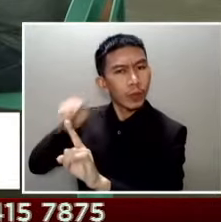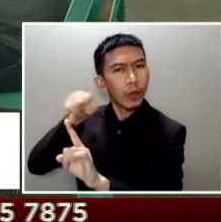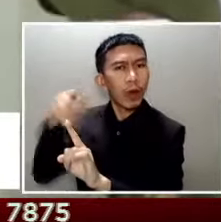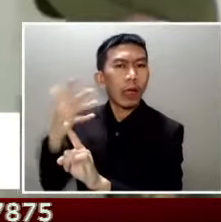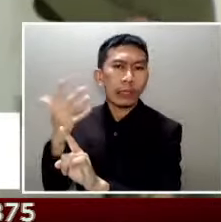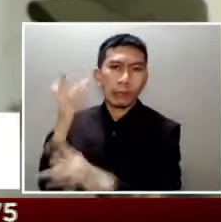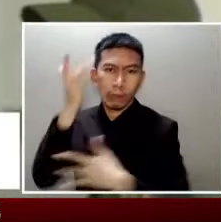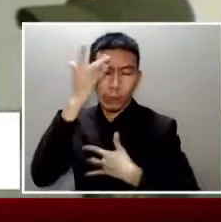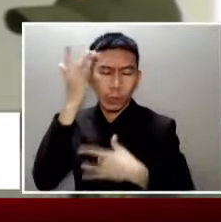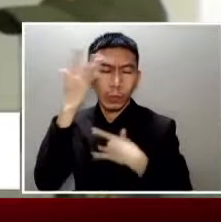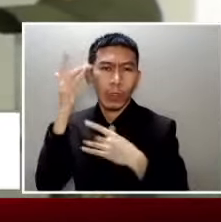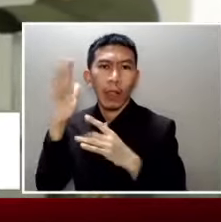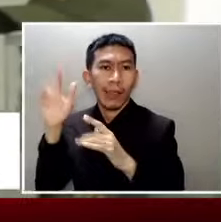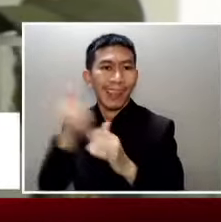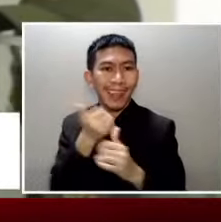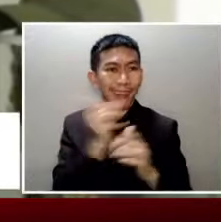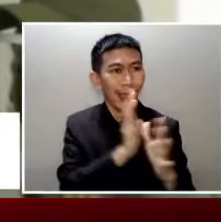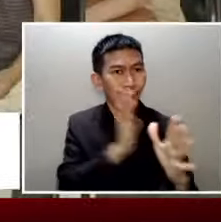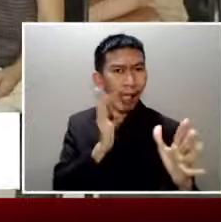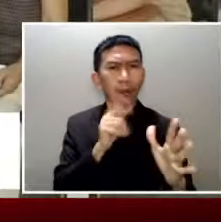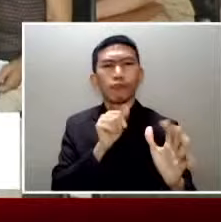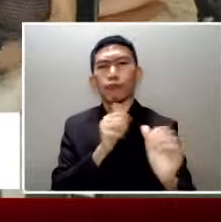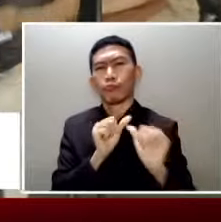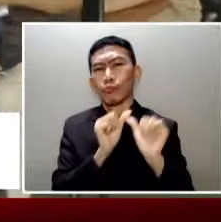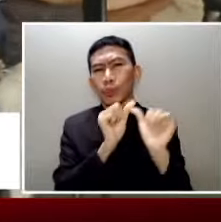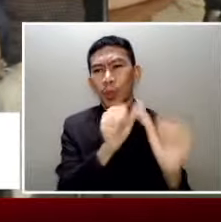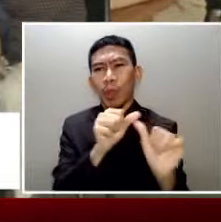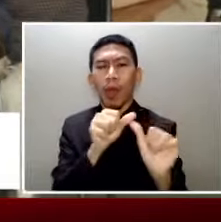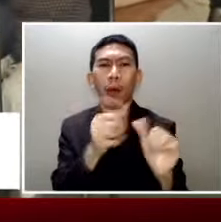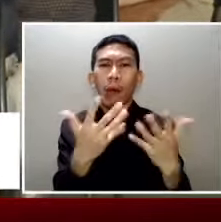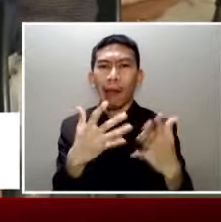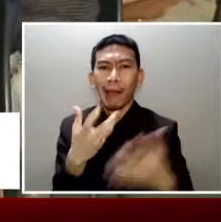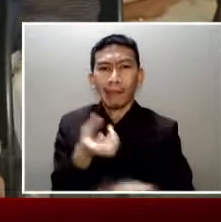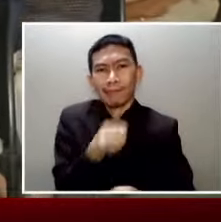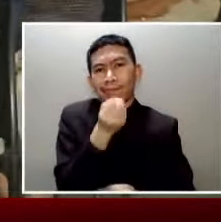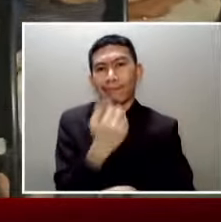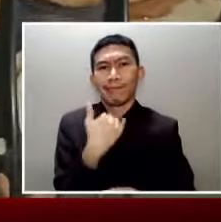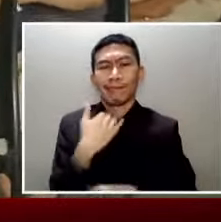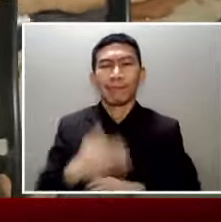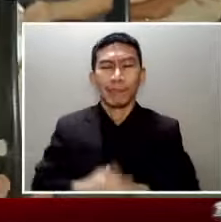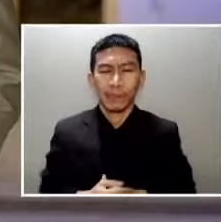ibang pila Rafael Bosano ABS CBS News